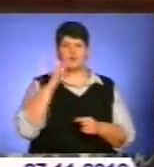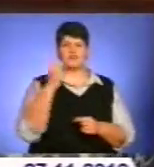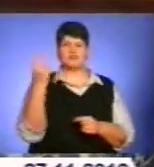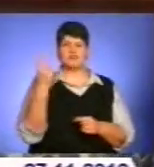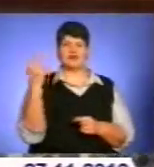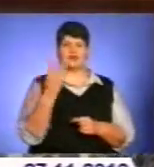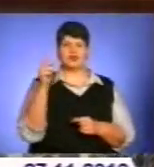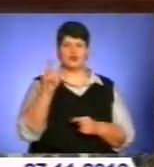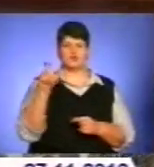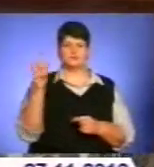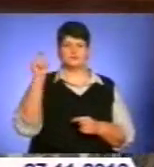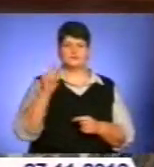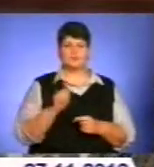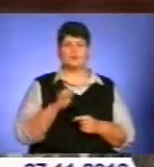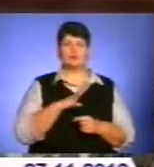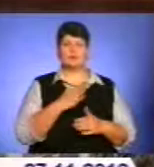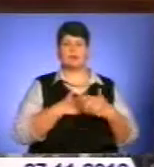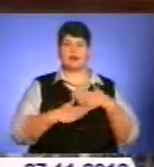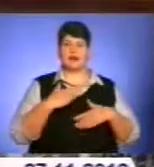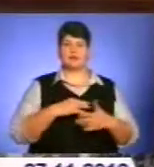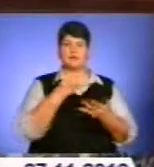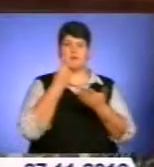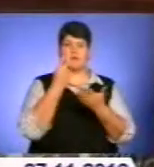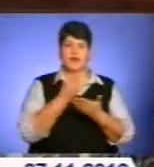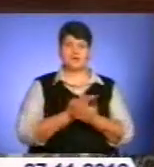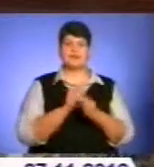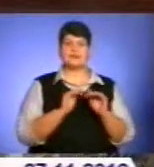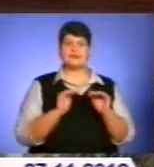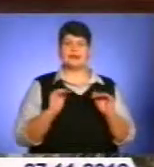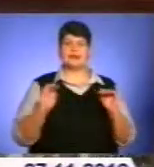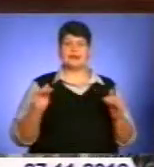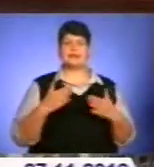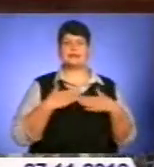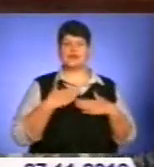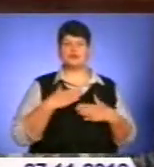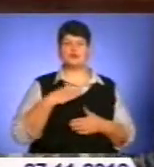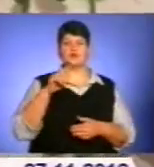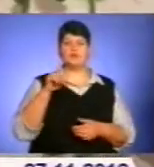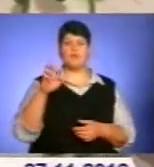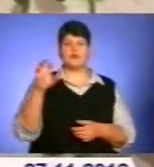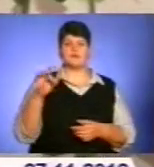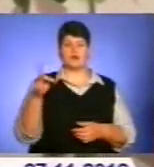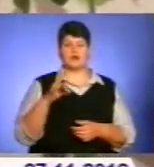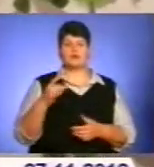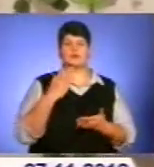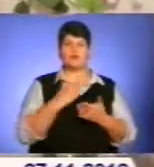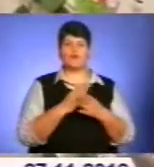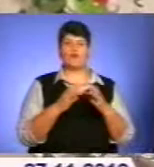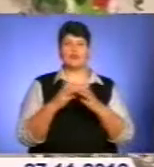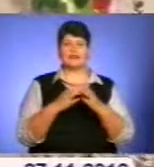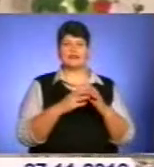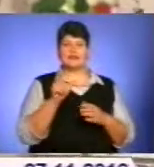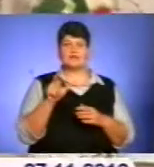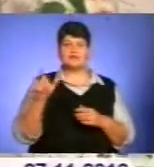чоловіки. Були б раді бачити також більше трошки дітей нашого Зборівського району. Є у гуртківців багато